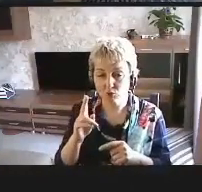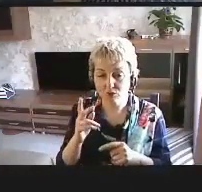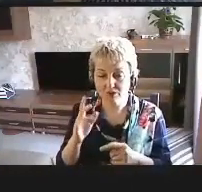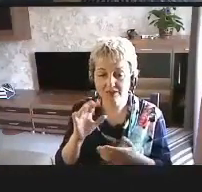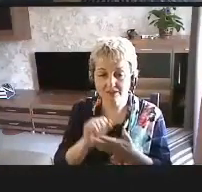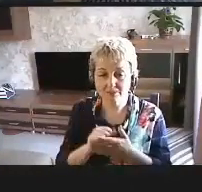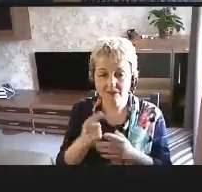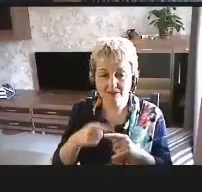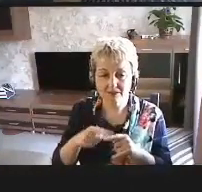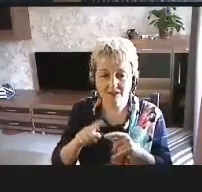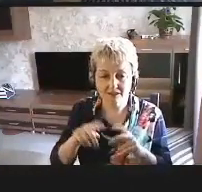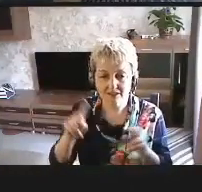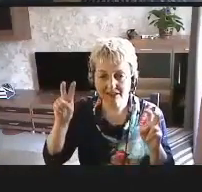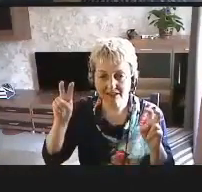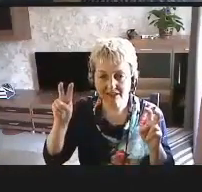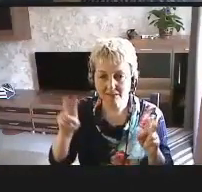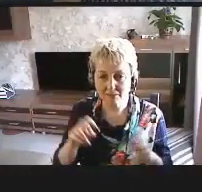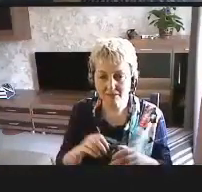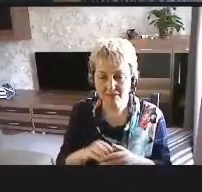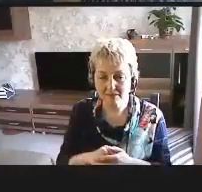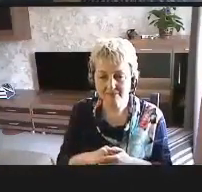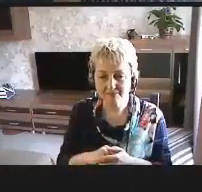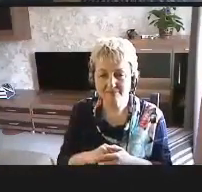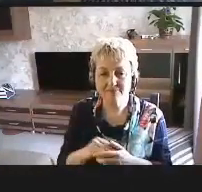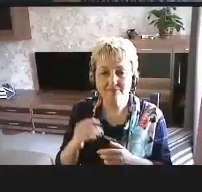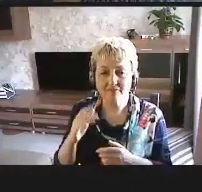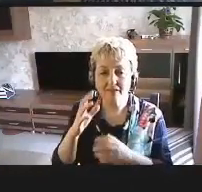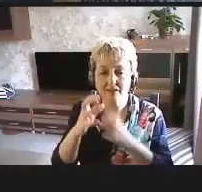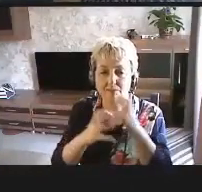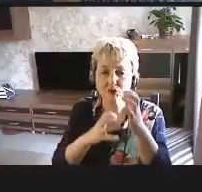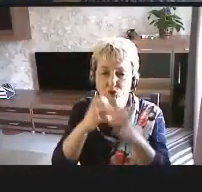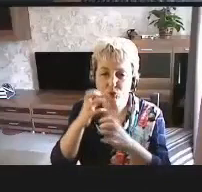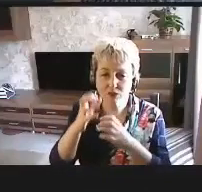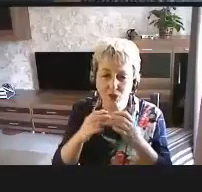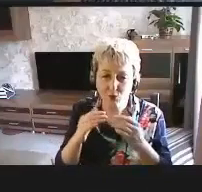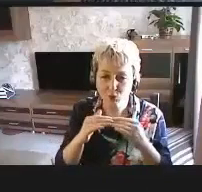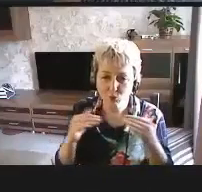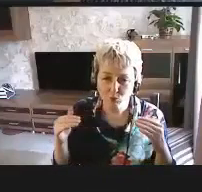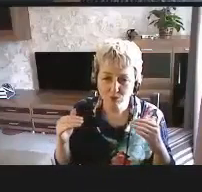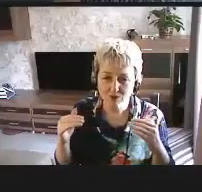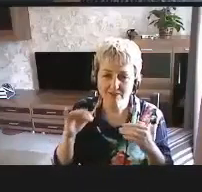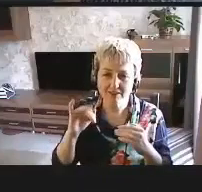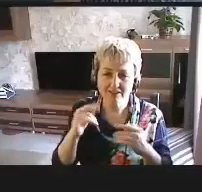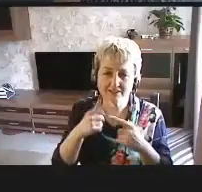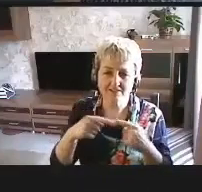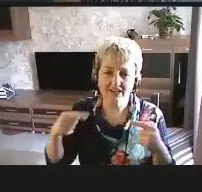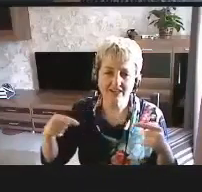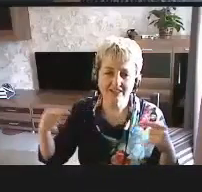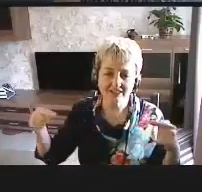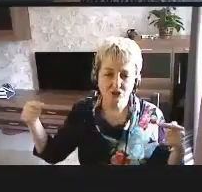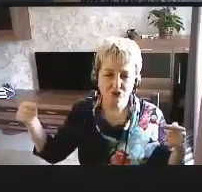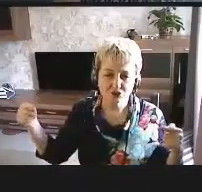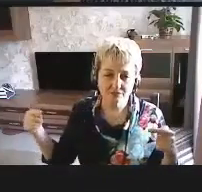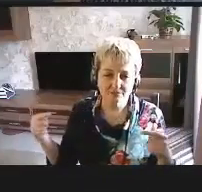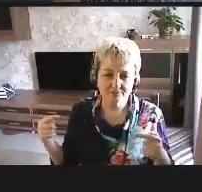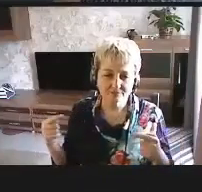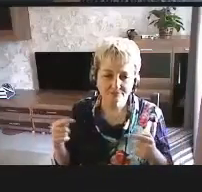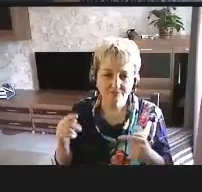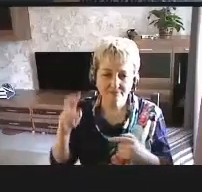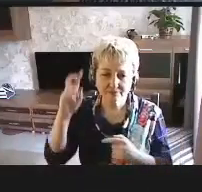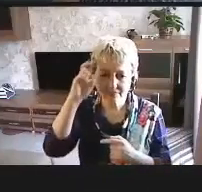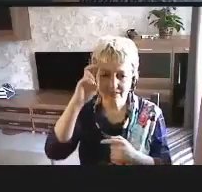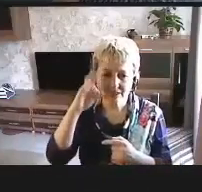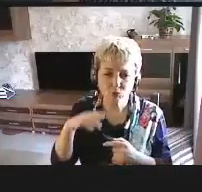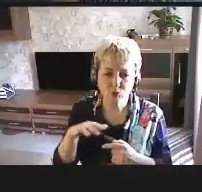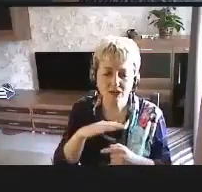темой и на международном уровне, и в различных государствах.